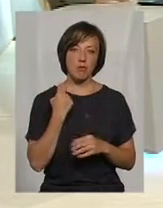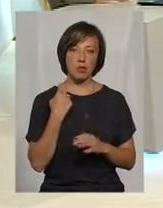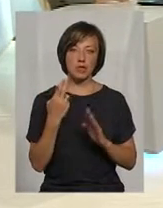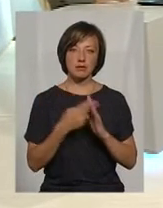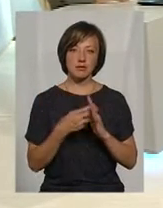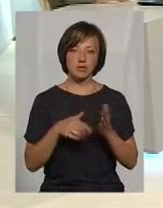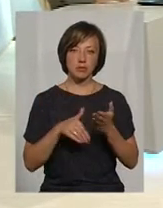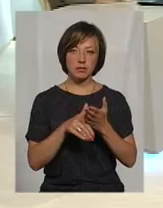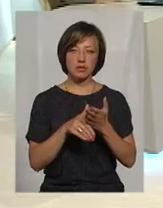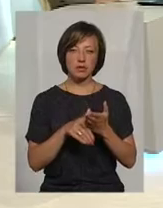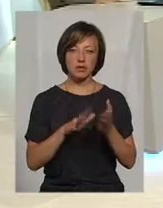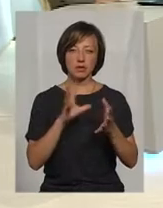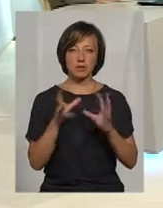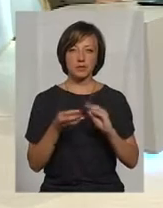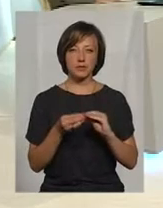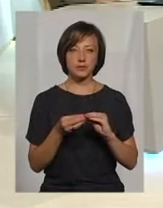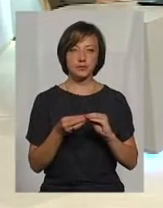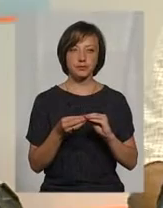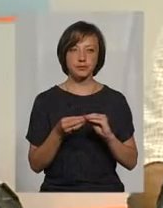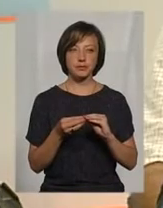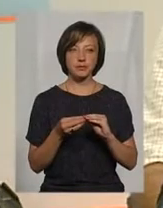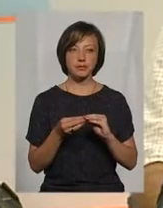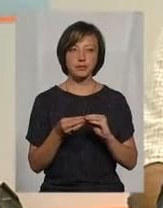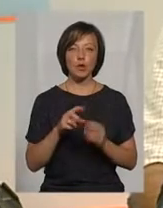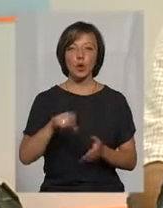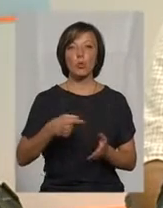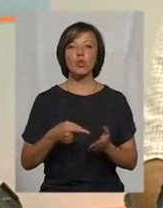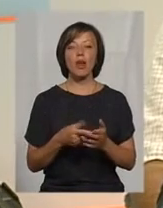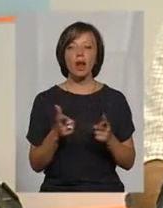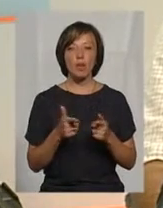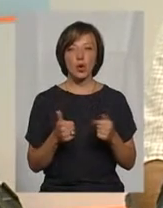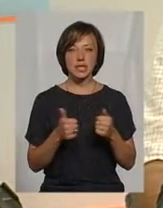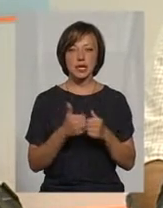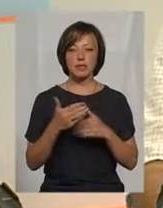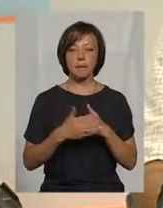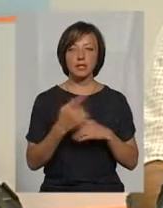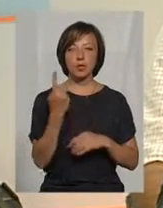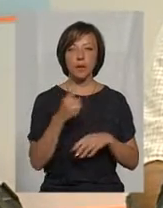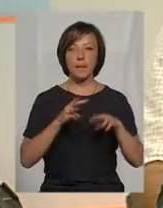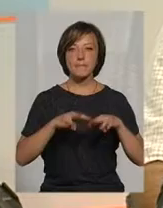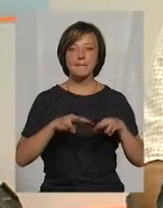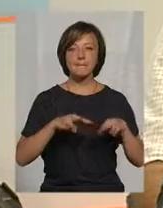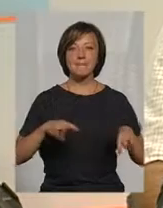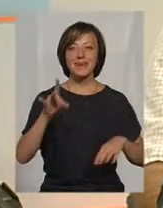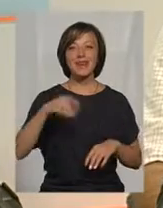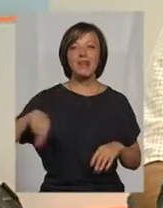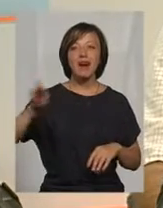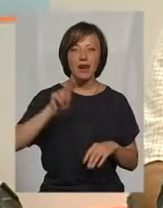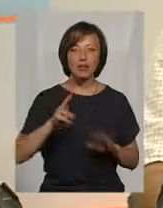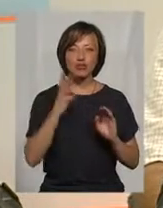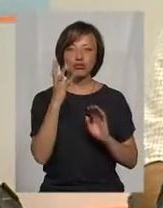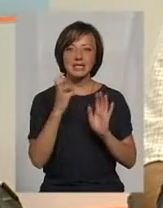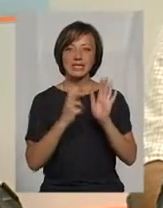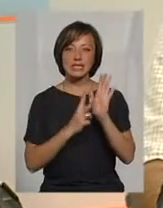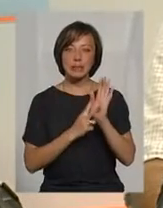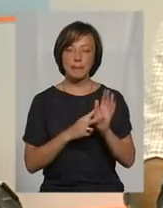субсидії організаціям, які надають житлово-комунальні послуги, близько 1 мільярда 407 мільйонів